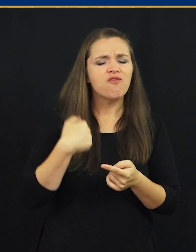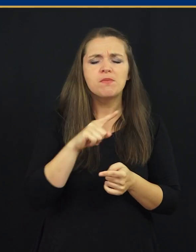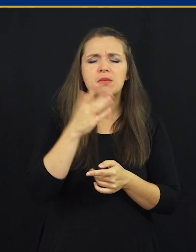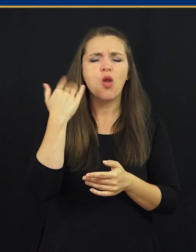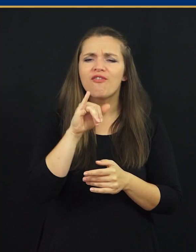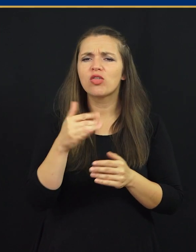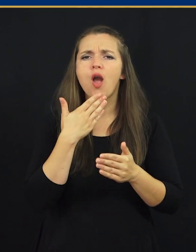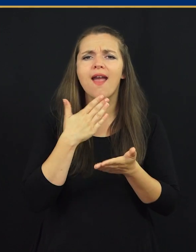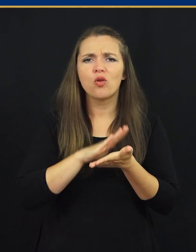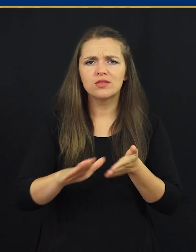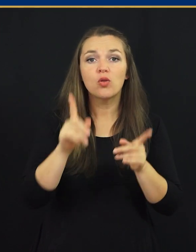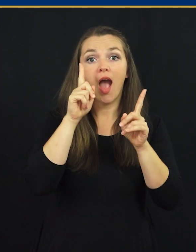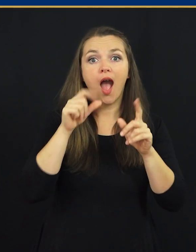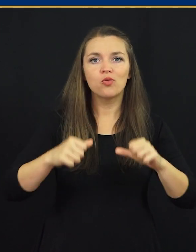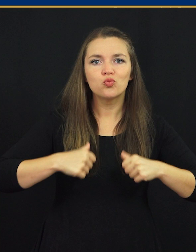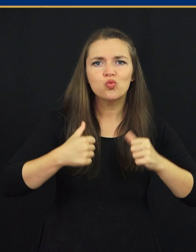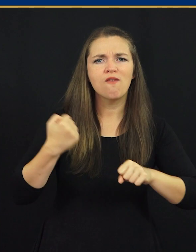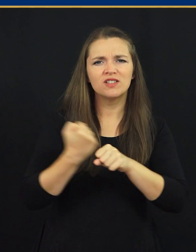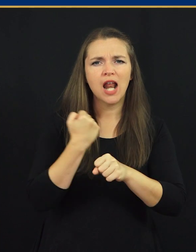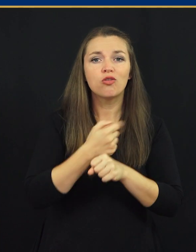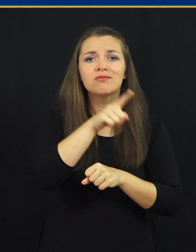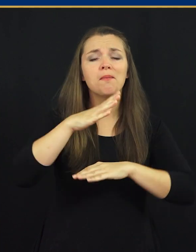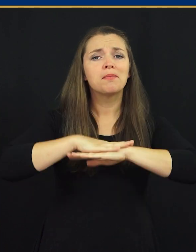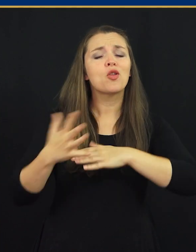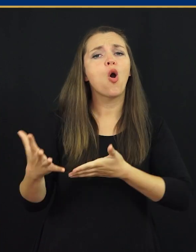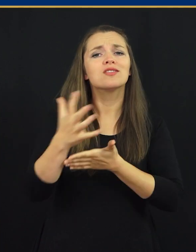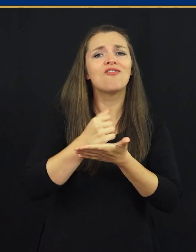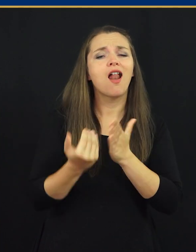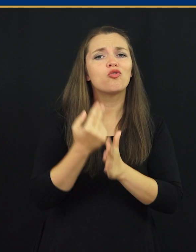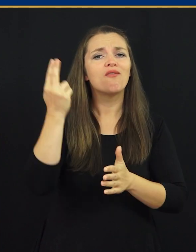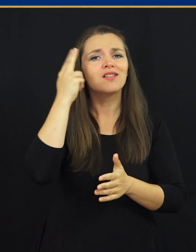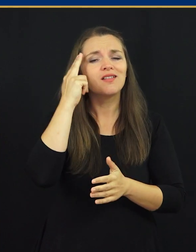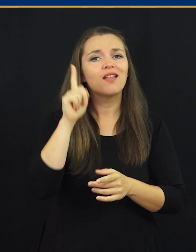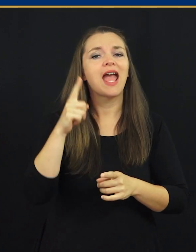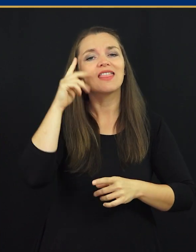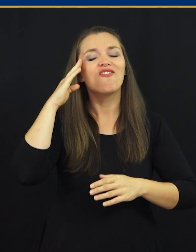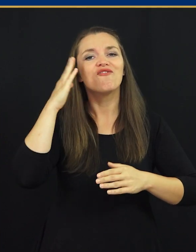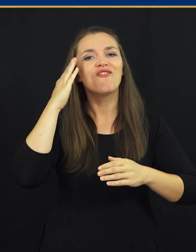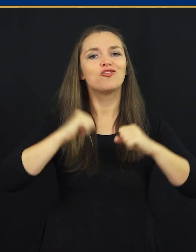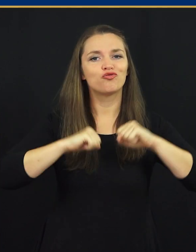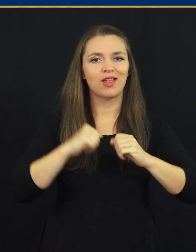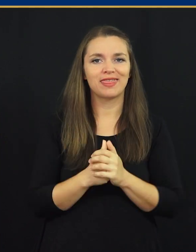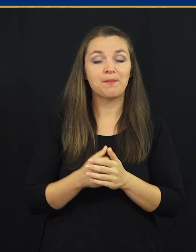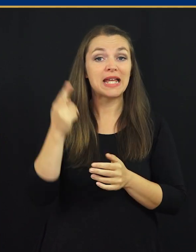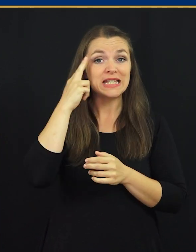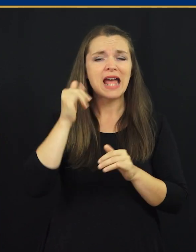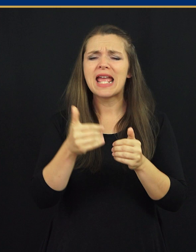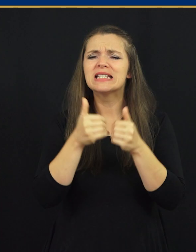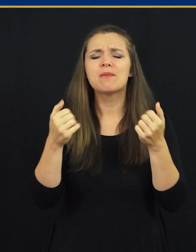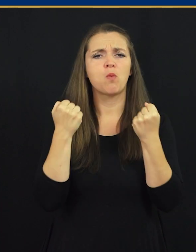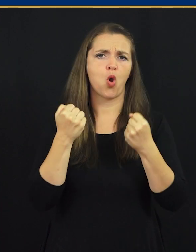uspehe. Vem, da ni bilo vedno enostavno, a s trudom in ustrajnostjo ste pridno osvajali nova znanja ter veščine.